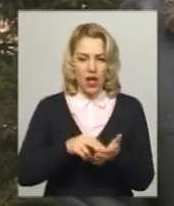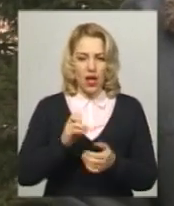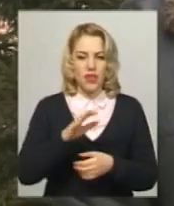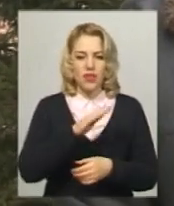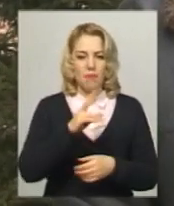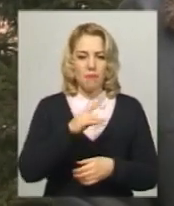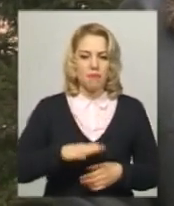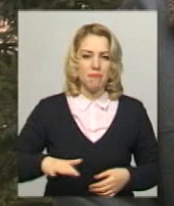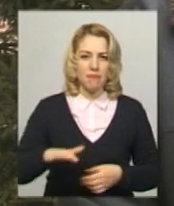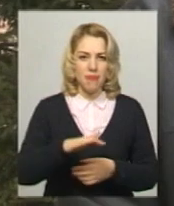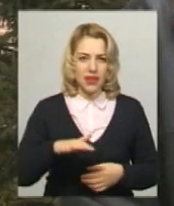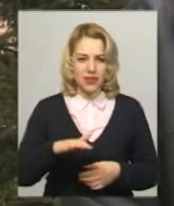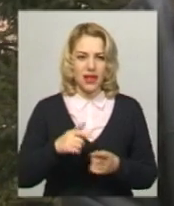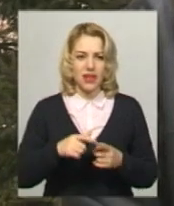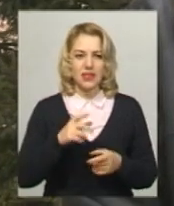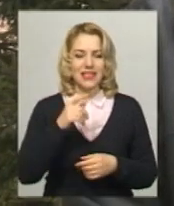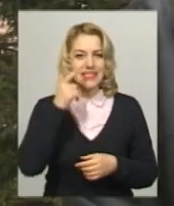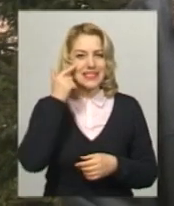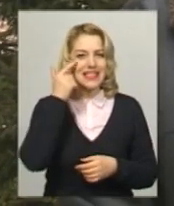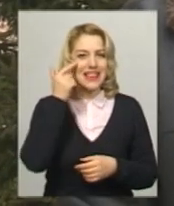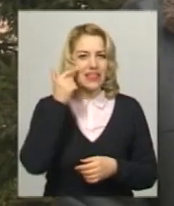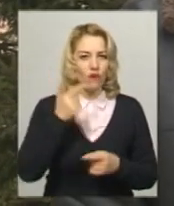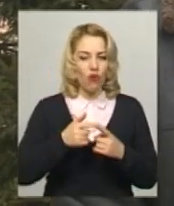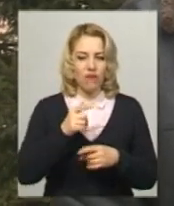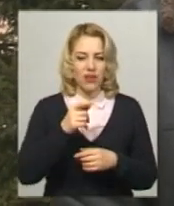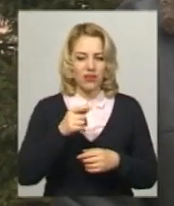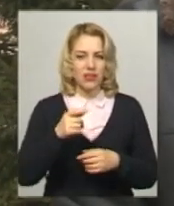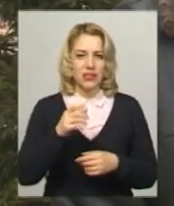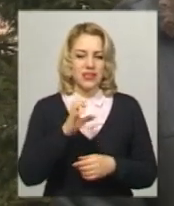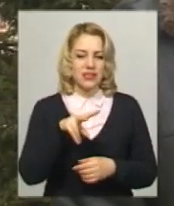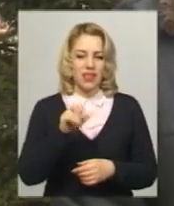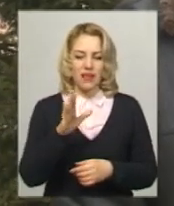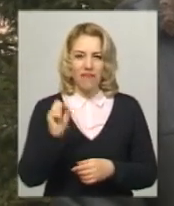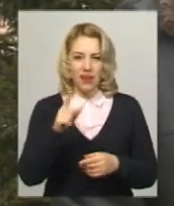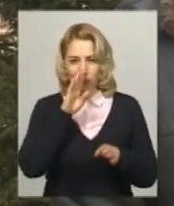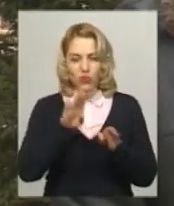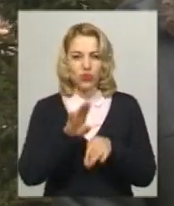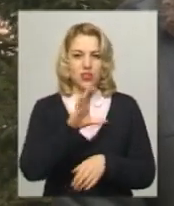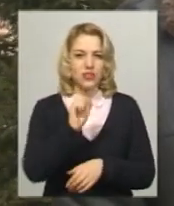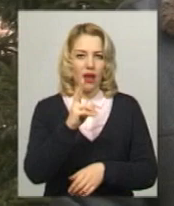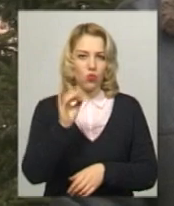квітуча рослина із родини Слив. Це не сакура, це вона нащеплена на аличі,